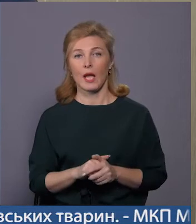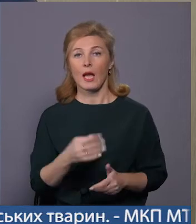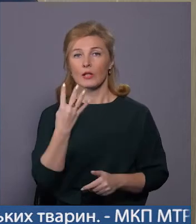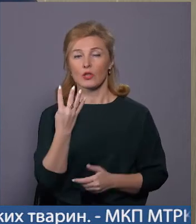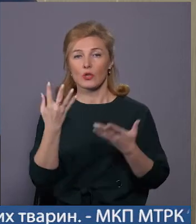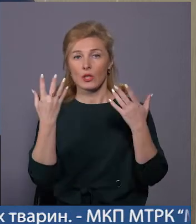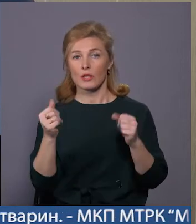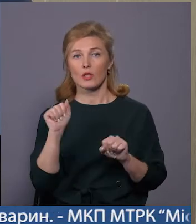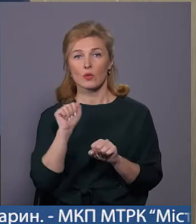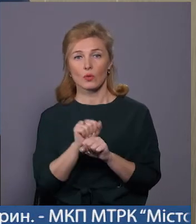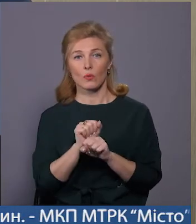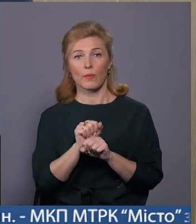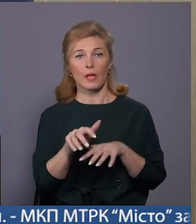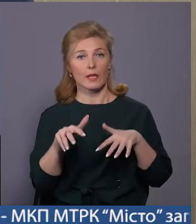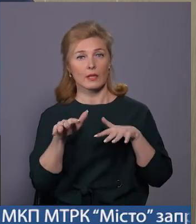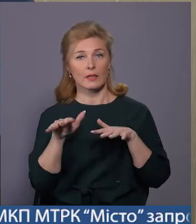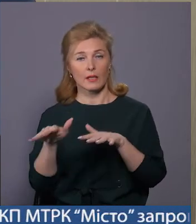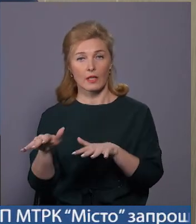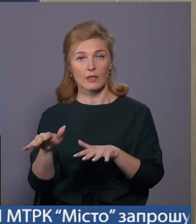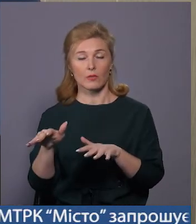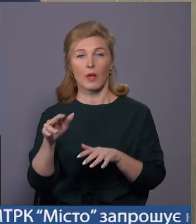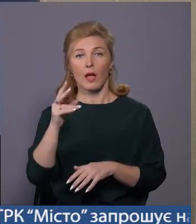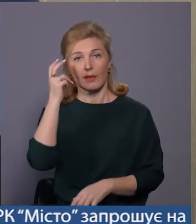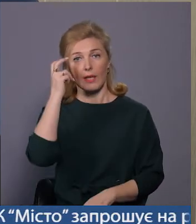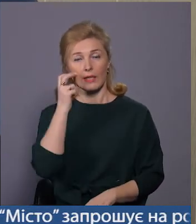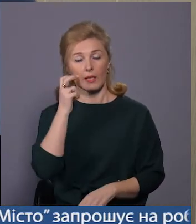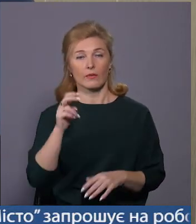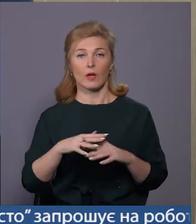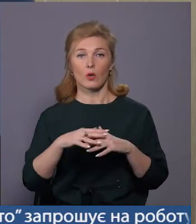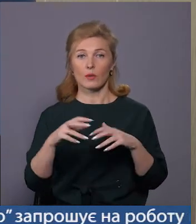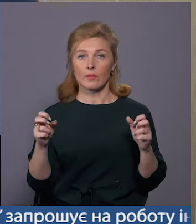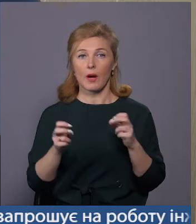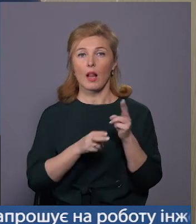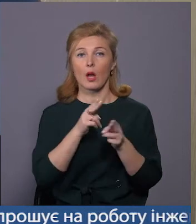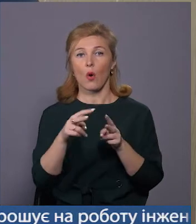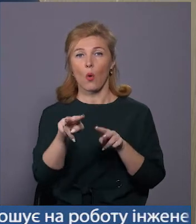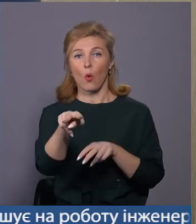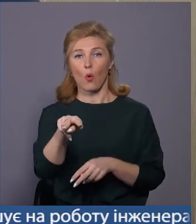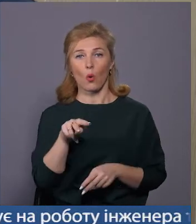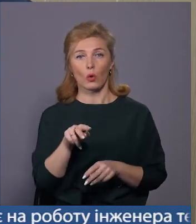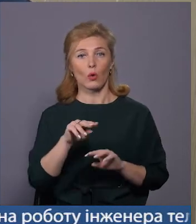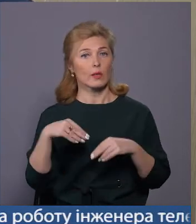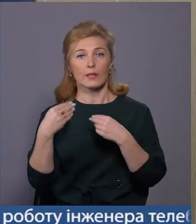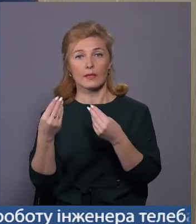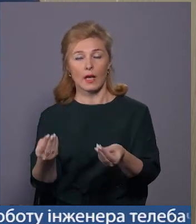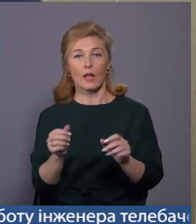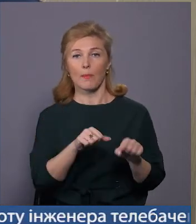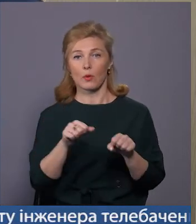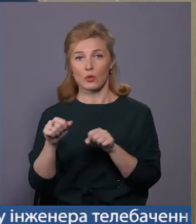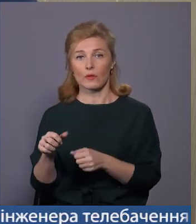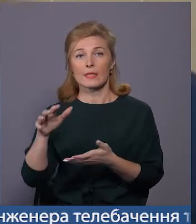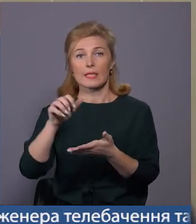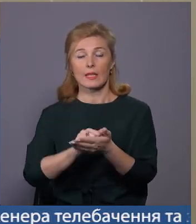зупинили наступ більшовицьких військ на Київ, розібрали колію, що не дало можливість більшовицьким військам